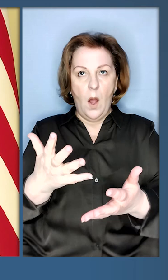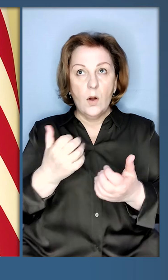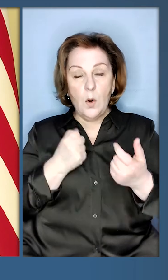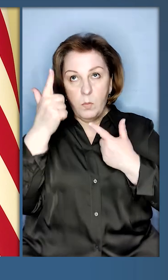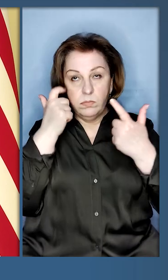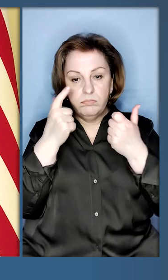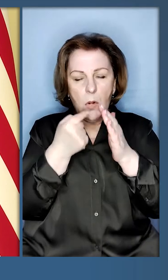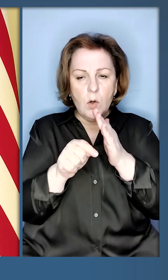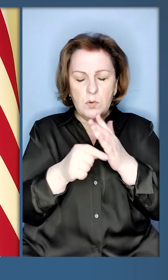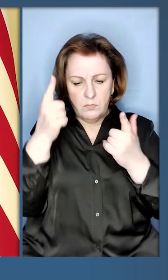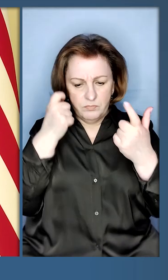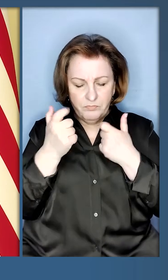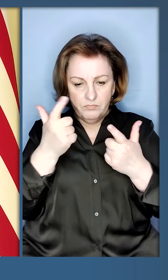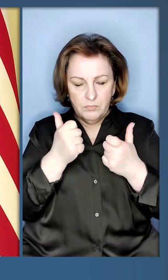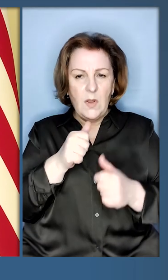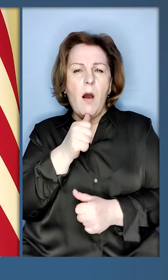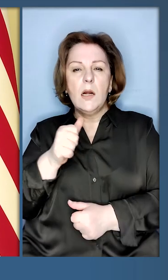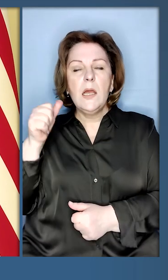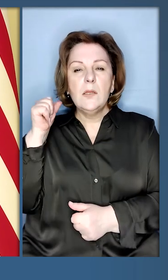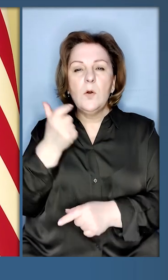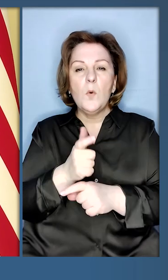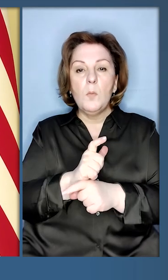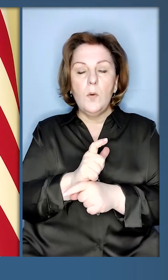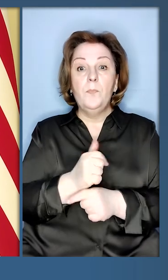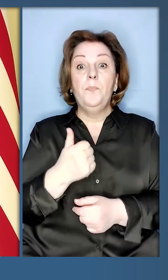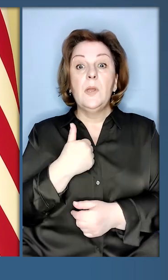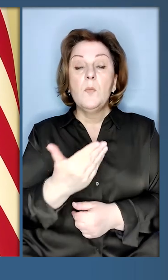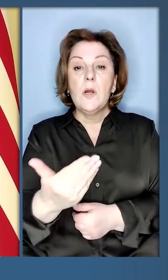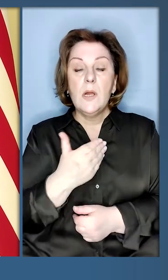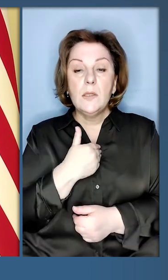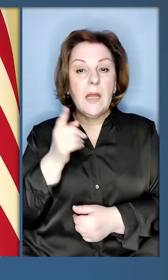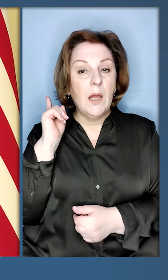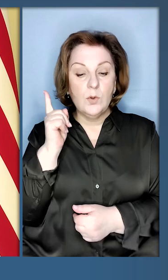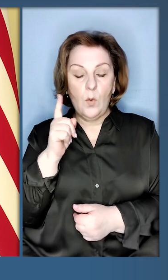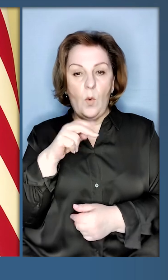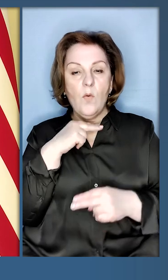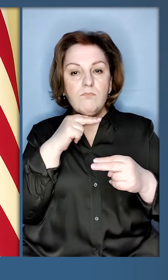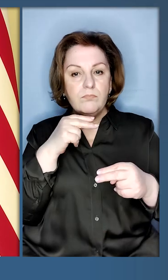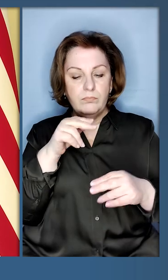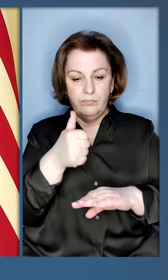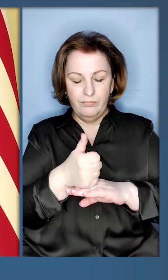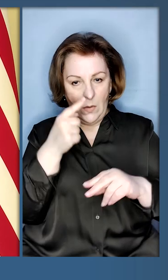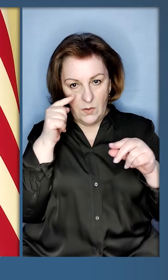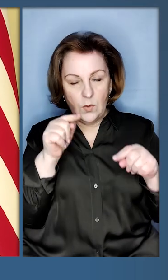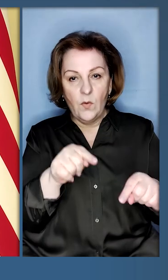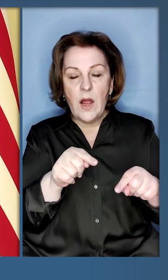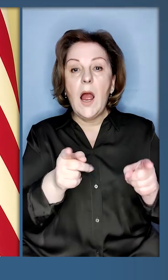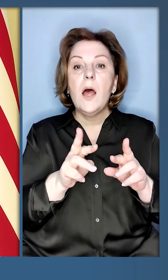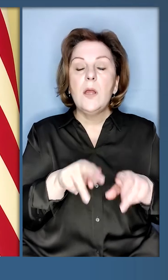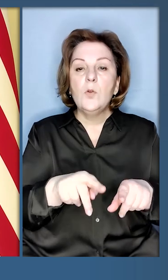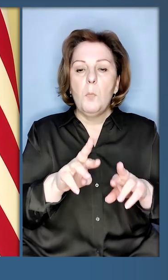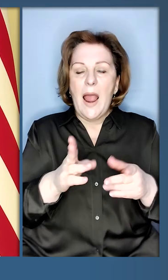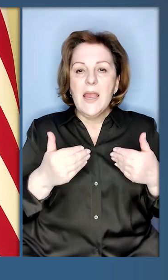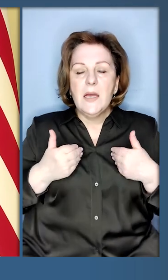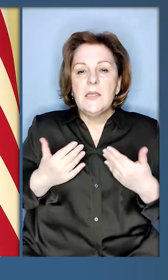повідомлення ще понад рік тому, ми тоді зосереджували основну увагу на тому, як